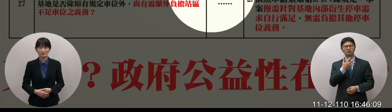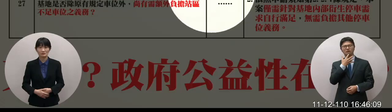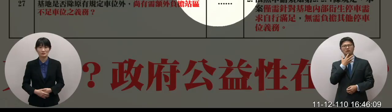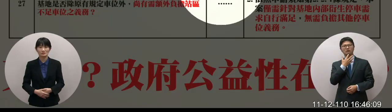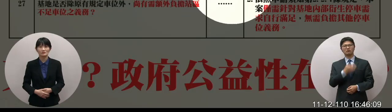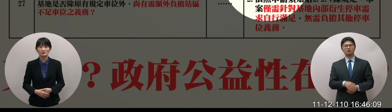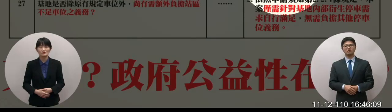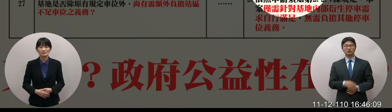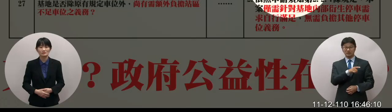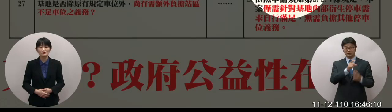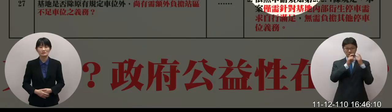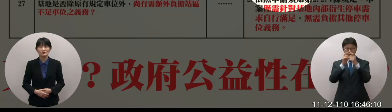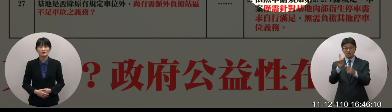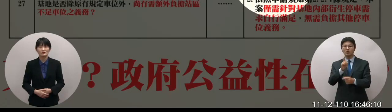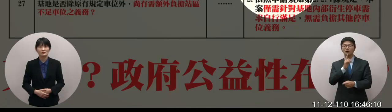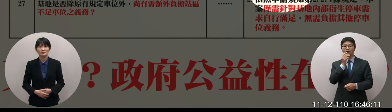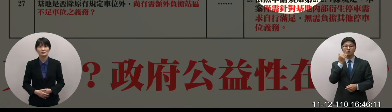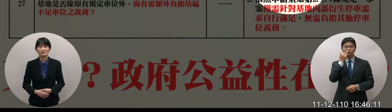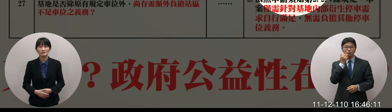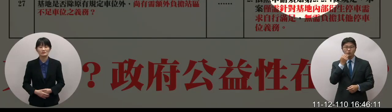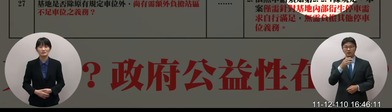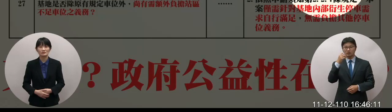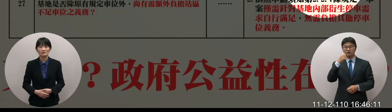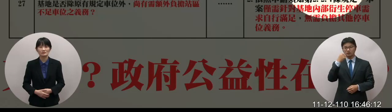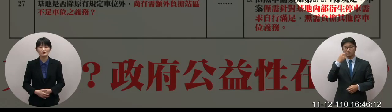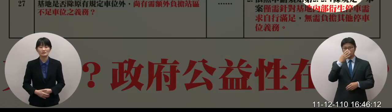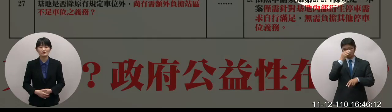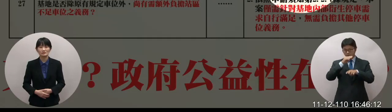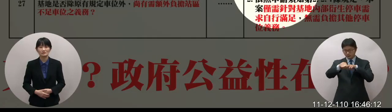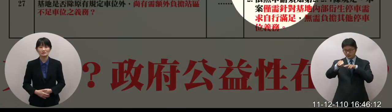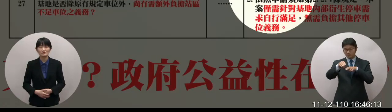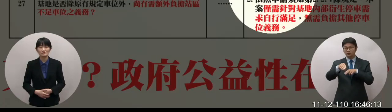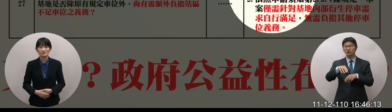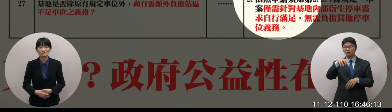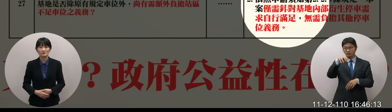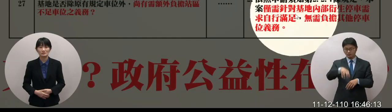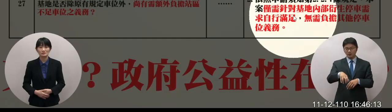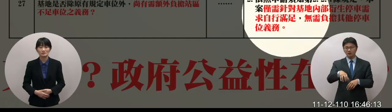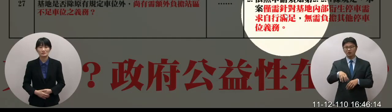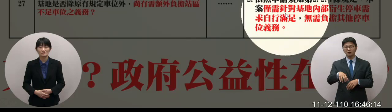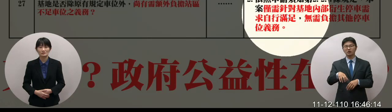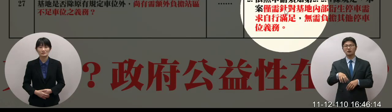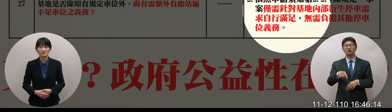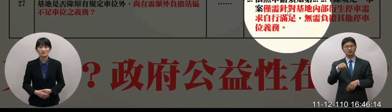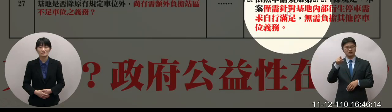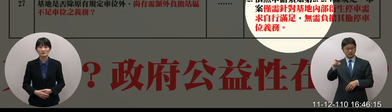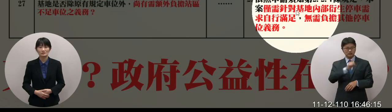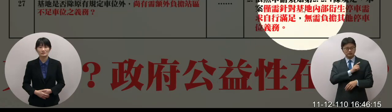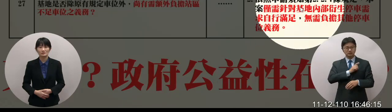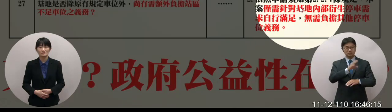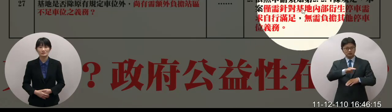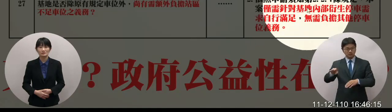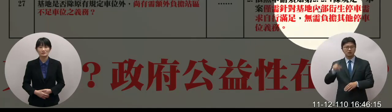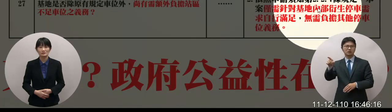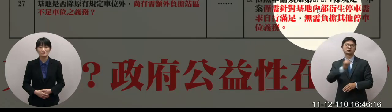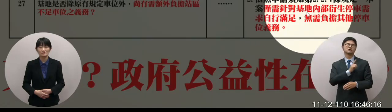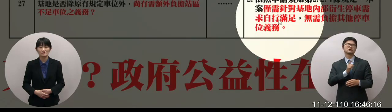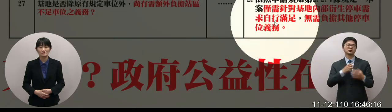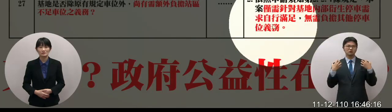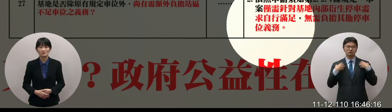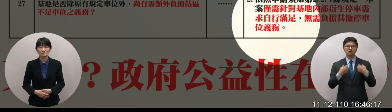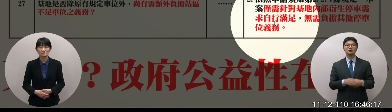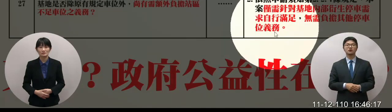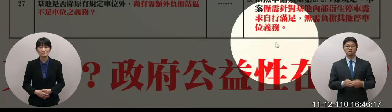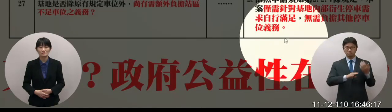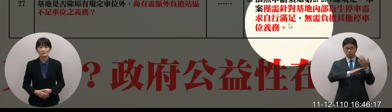怎麼回的說如果屬台灣高鐵公司的停車場他自己去弄啊那其他的部分就按照我們的相關的一些規